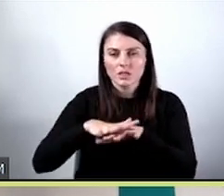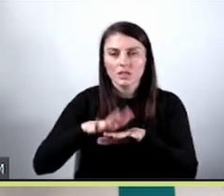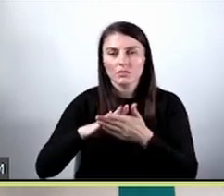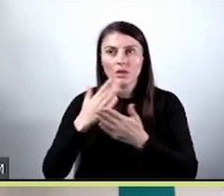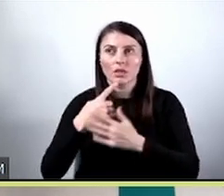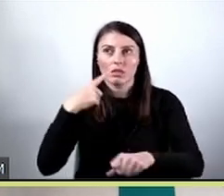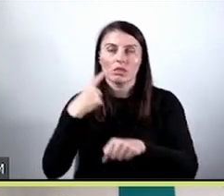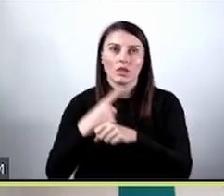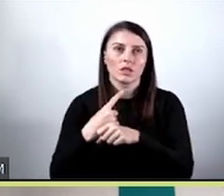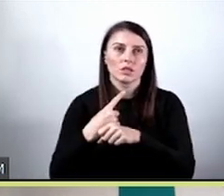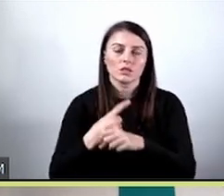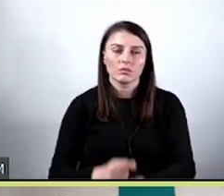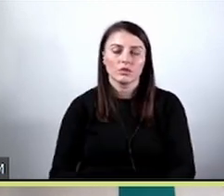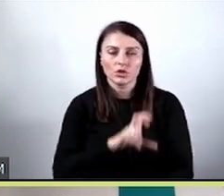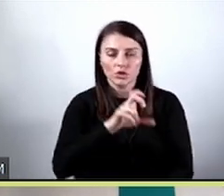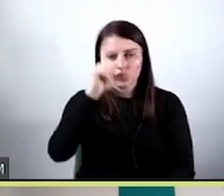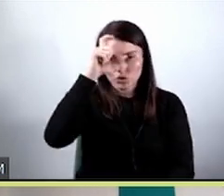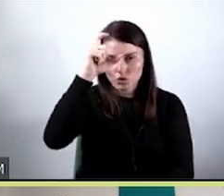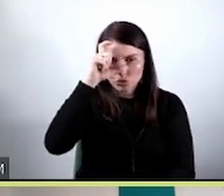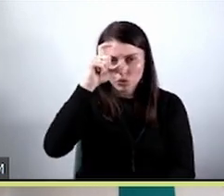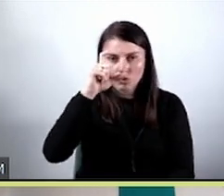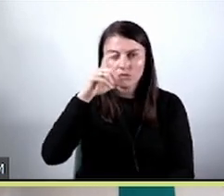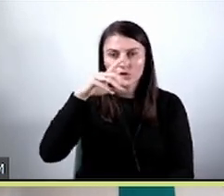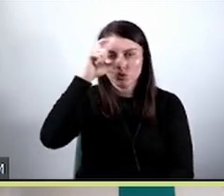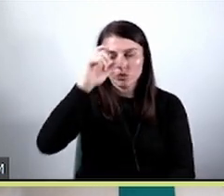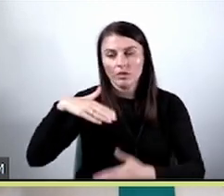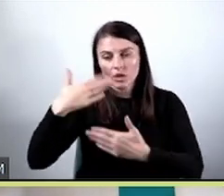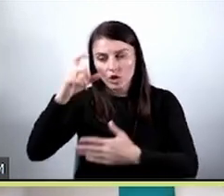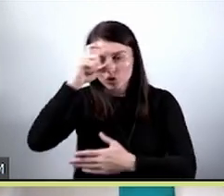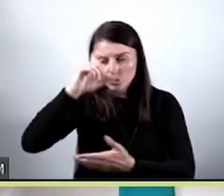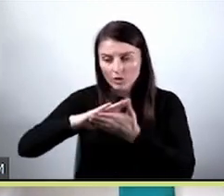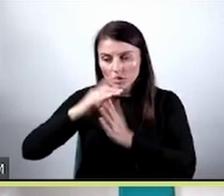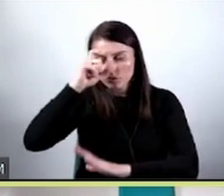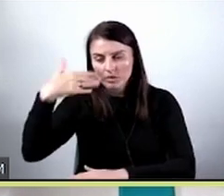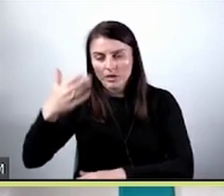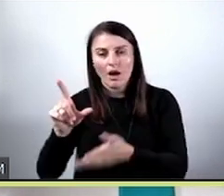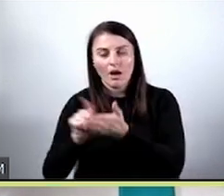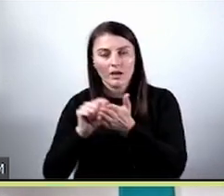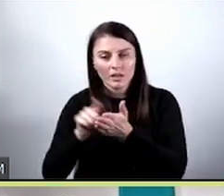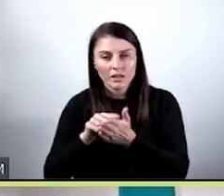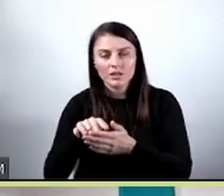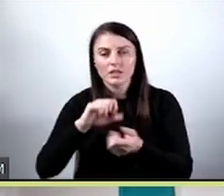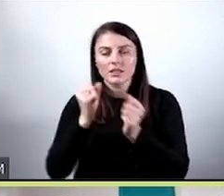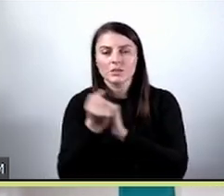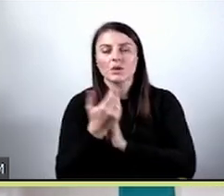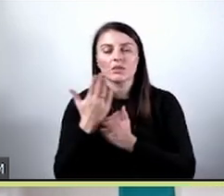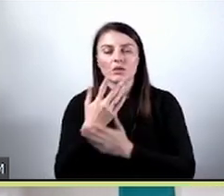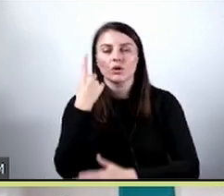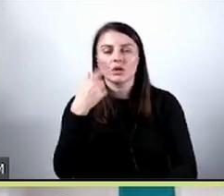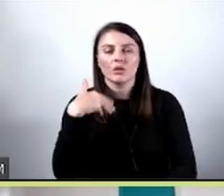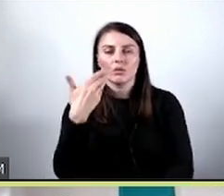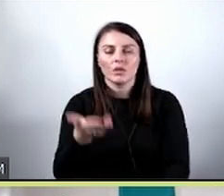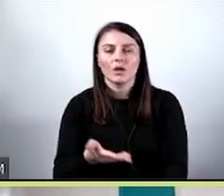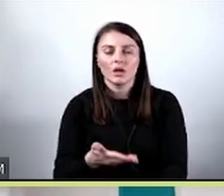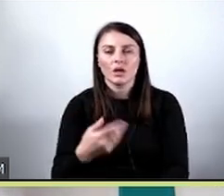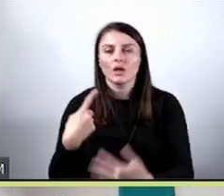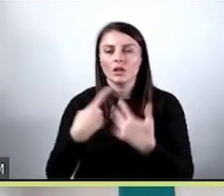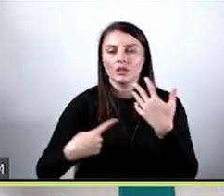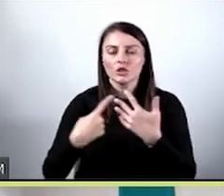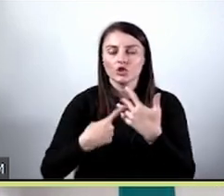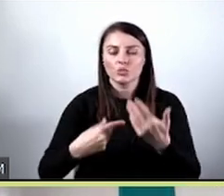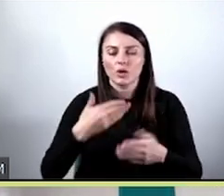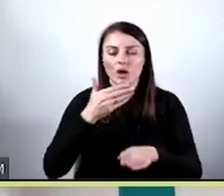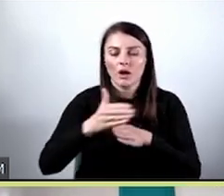przykład decydować, czy człowiekowi udzielić kredytu, czy nie. I jako jedną ze zmiennych dostaję liczbę rat